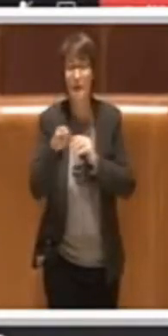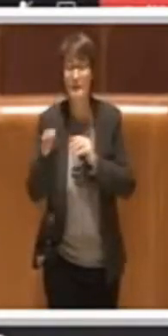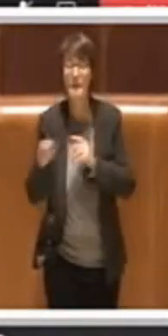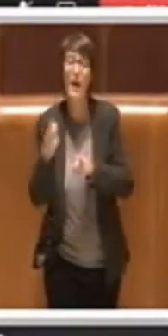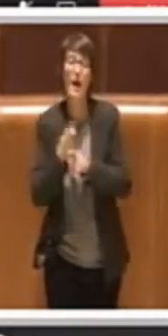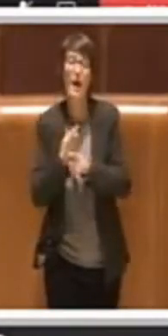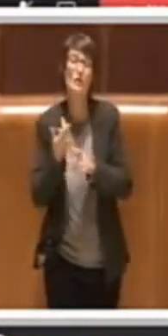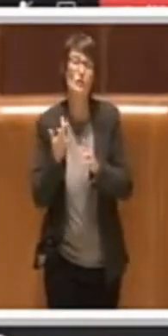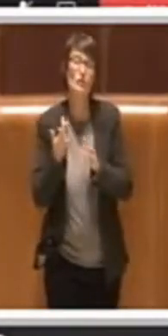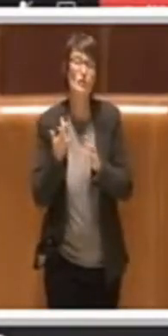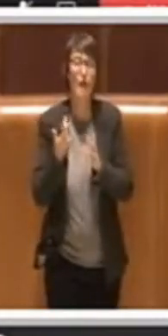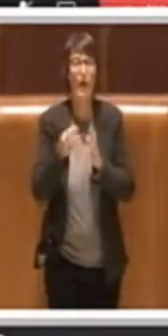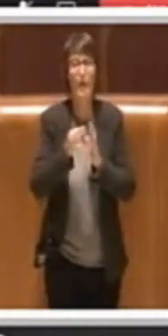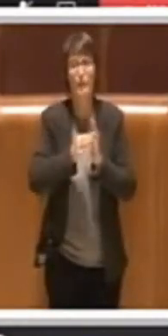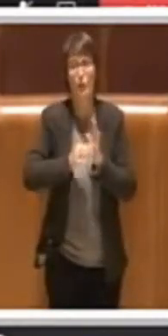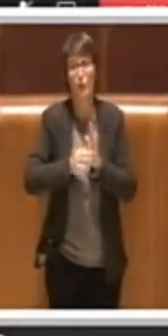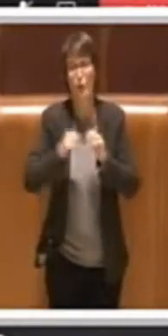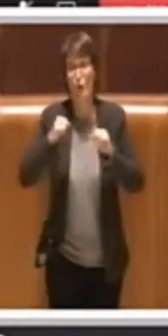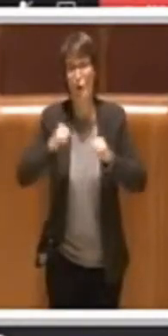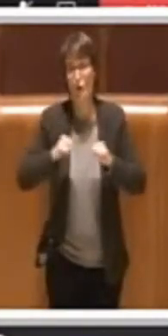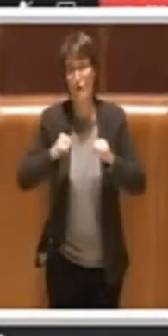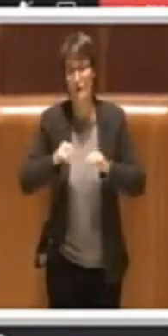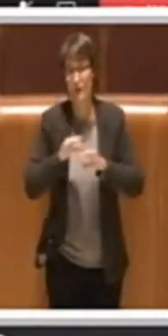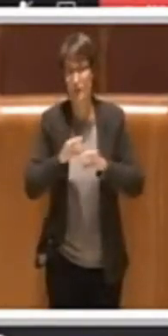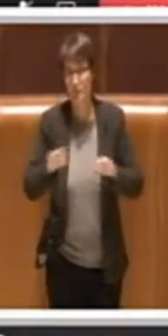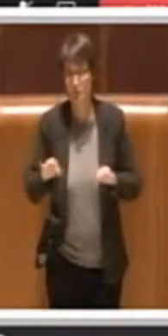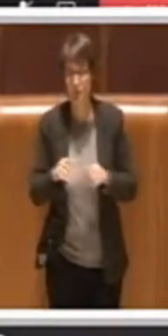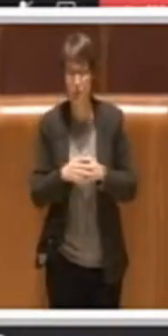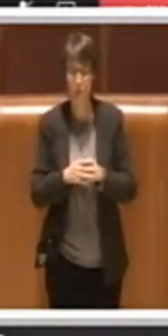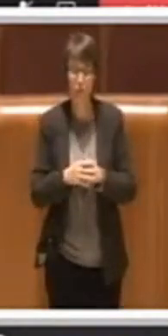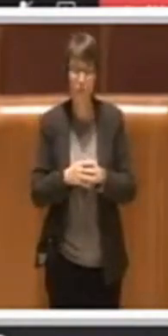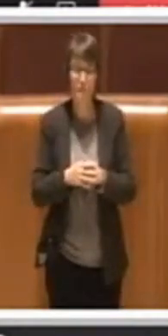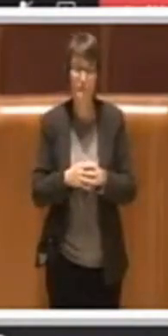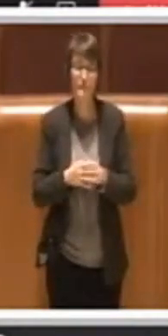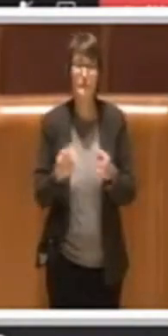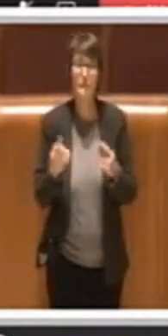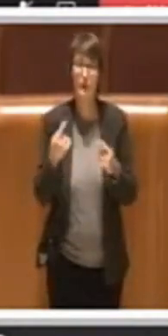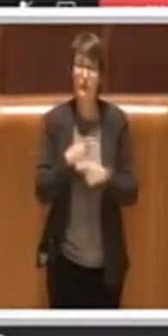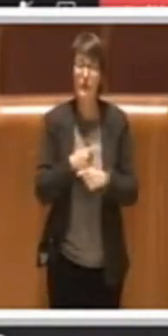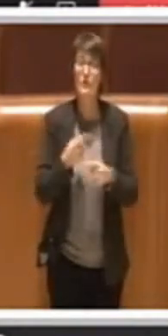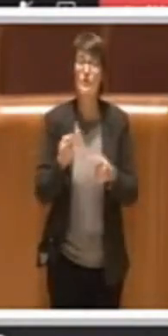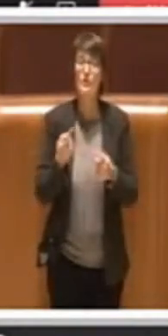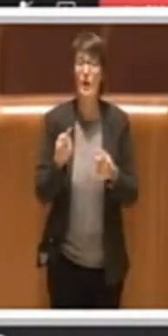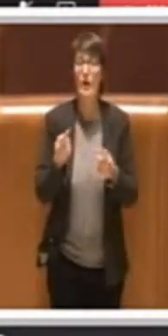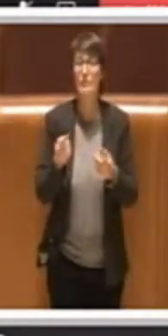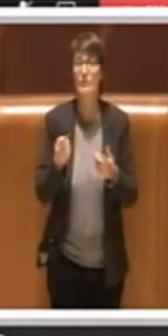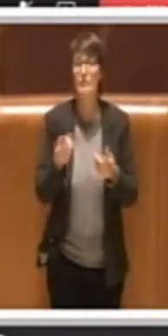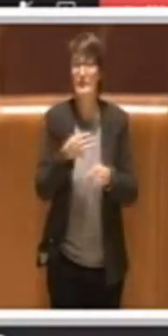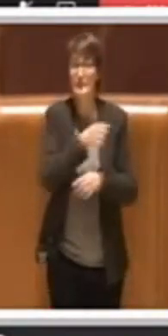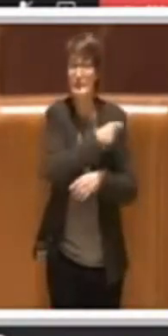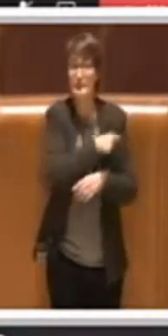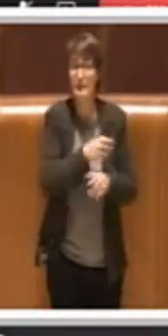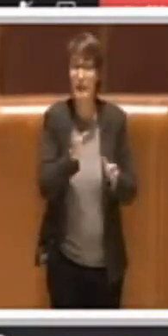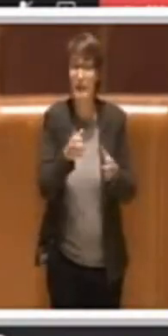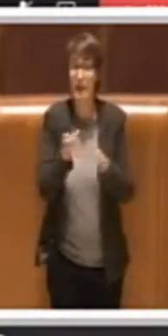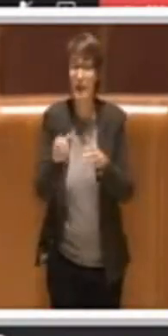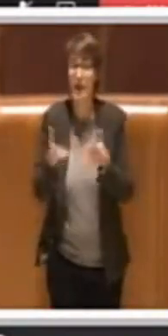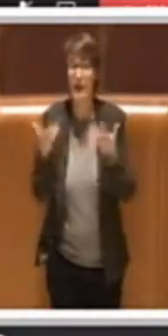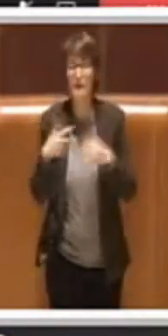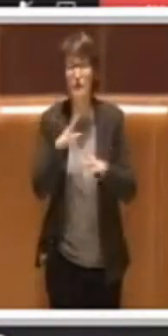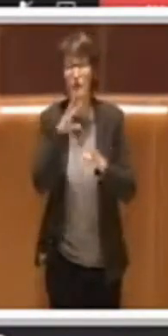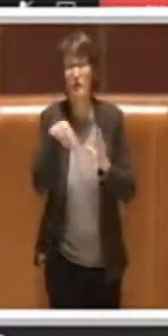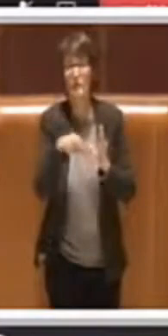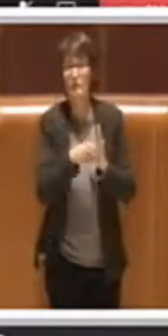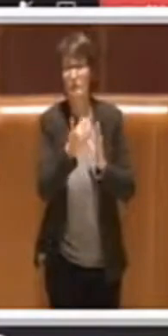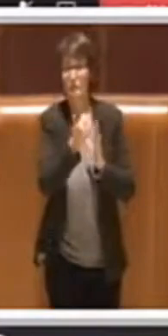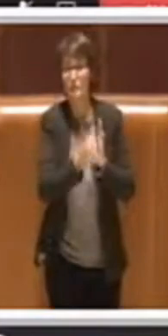degli organismi sindacali è oltre a essere già previsto dal piano sociale è anche già attivo fattivamente. Quindi